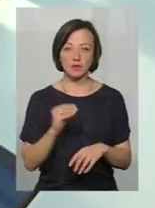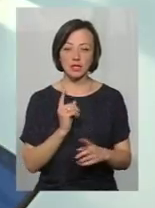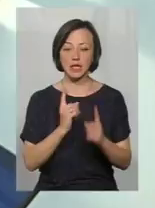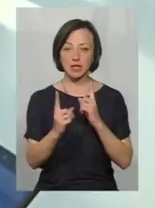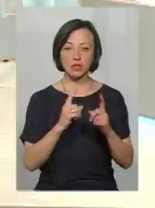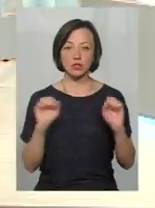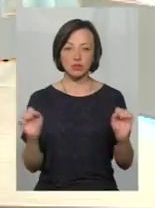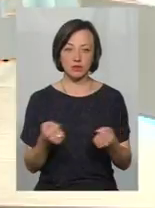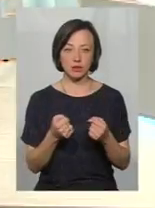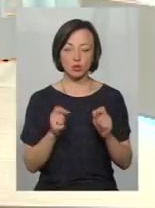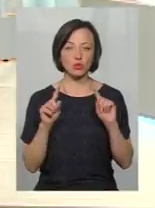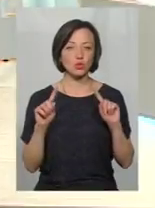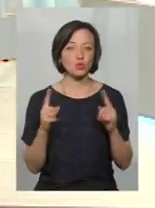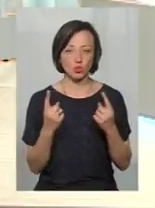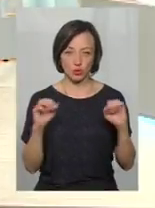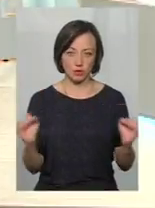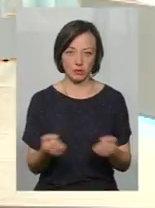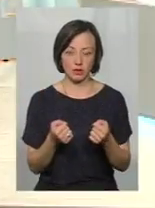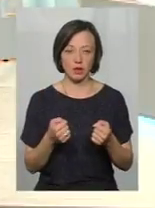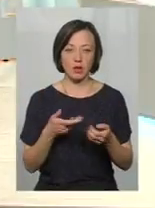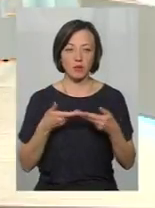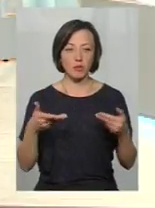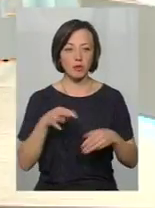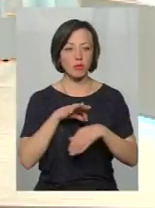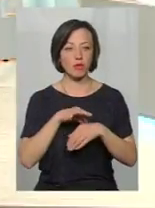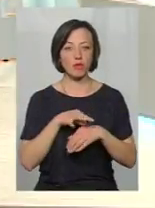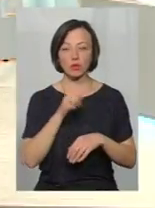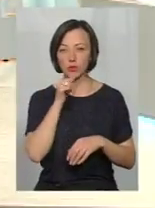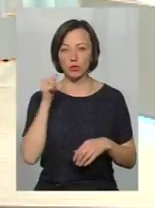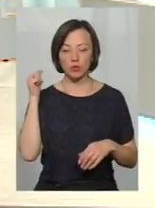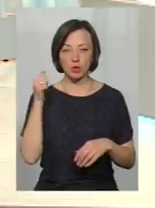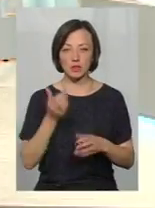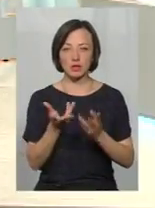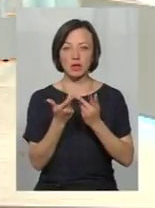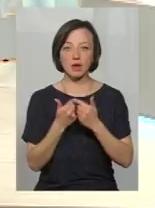швидко, навіть дуже швидко. Як казав Роман, ми проводили в минулому році декілька таких